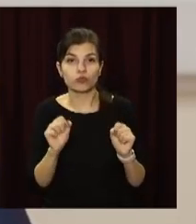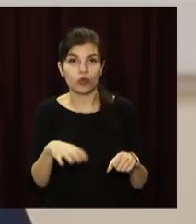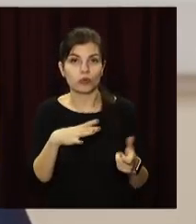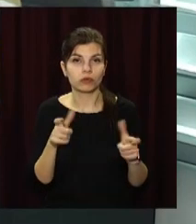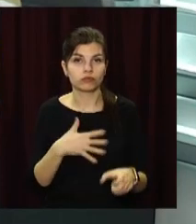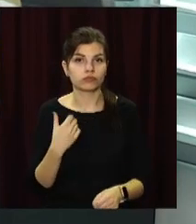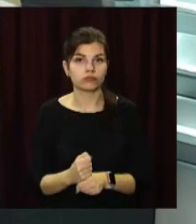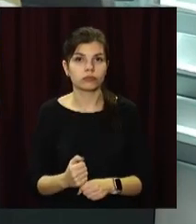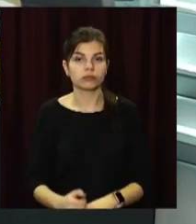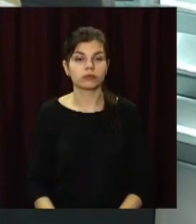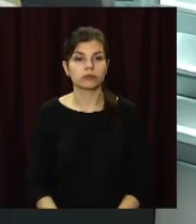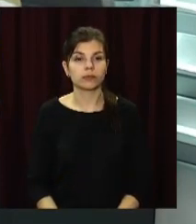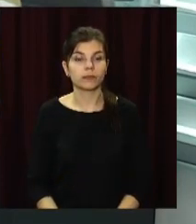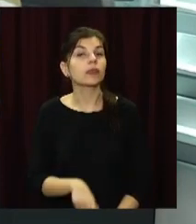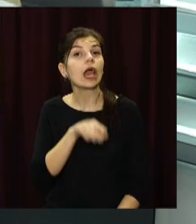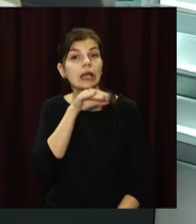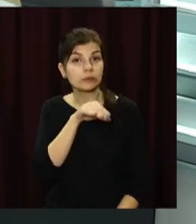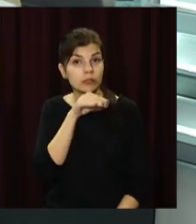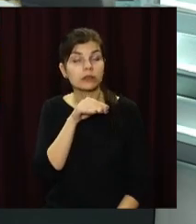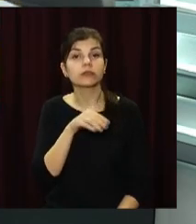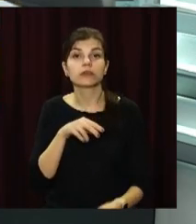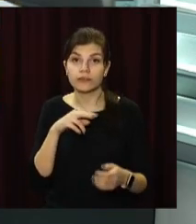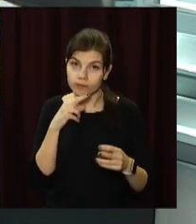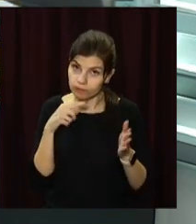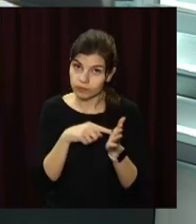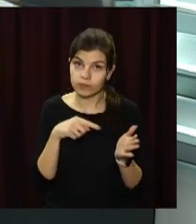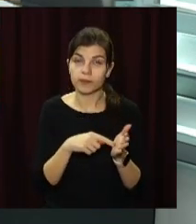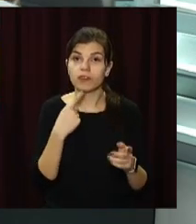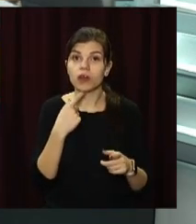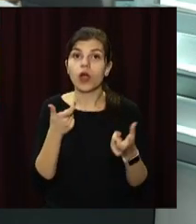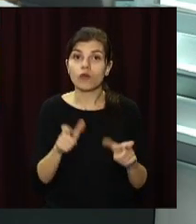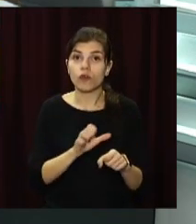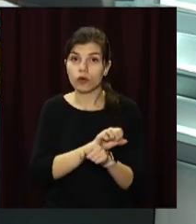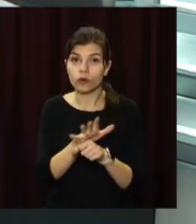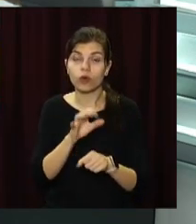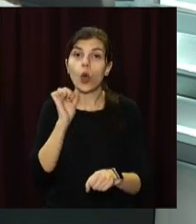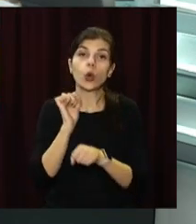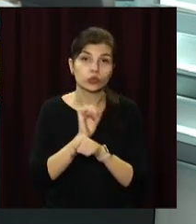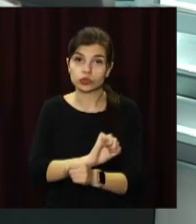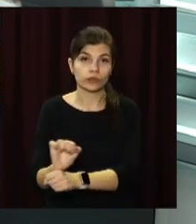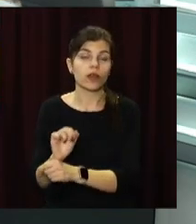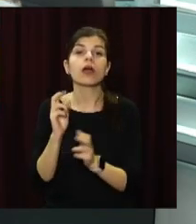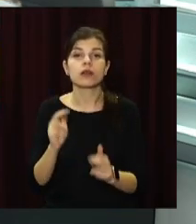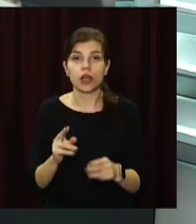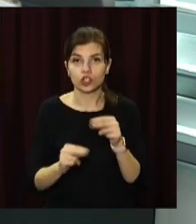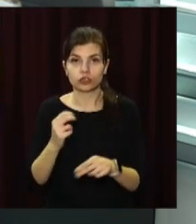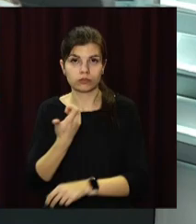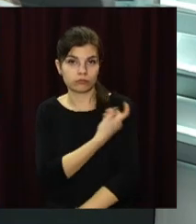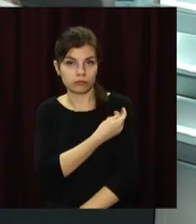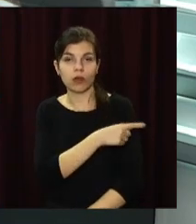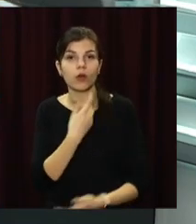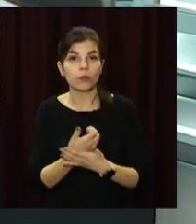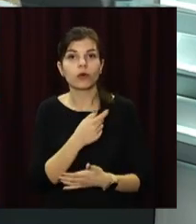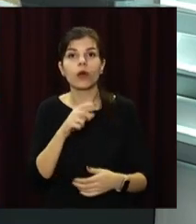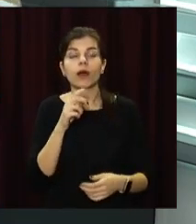локдаун. Експерти наполягають на ефективніший спосіб зупинити коронавірус – вакцинація. Тому уряд виділив майже півтора